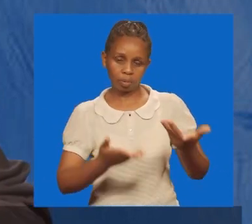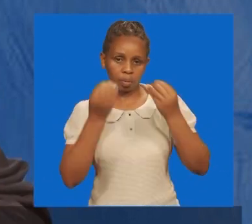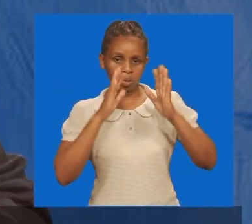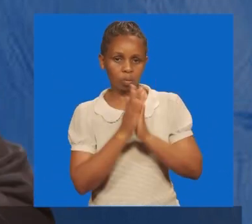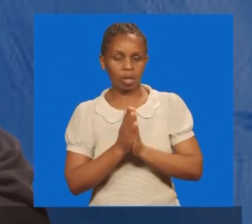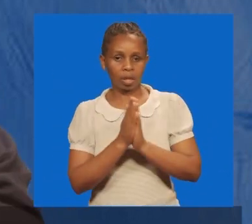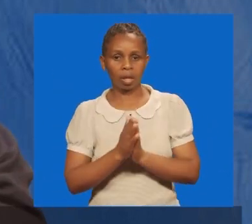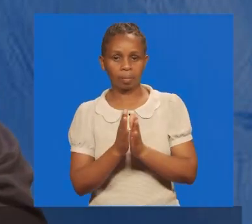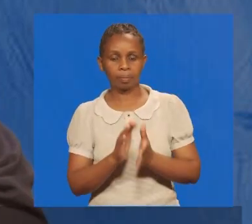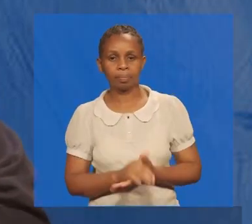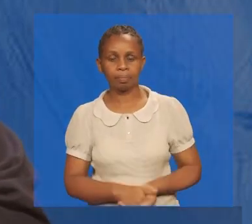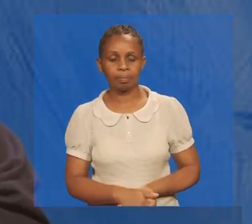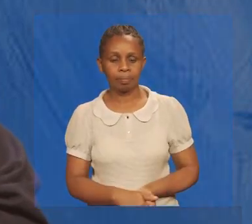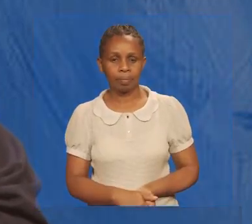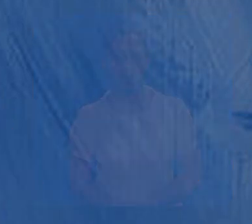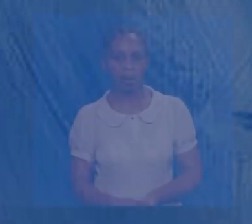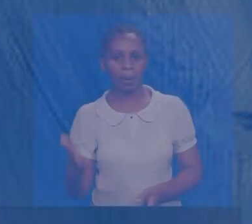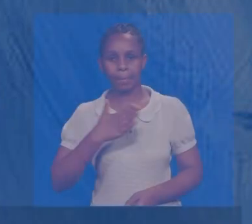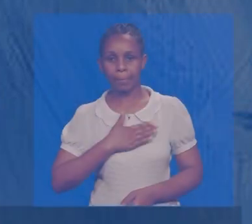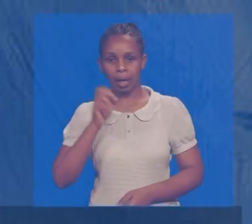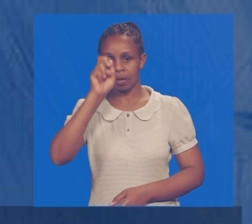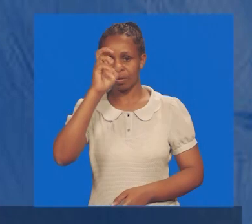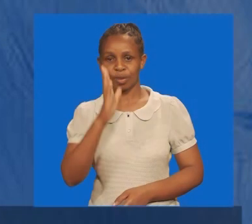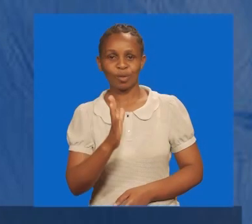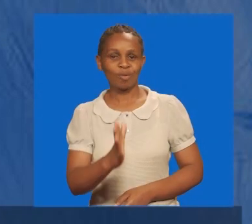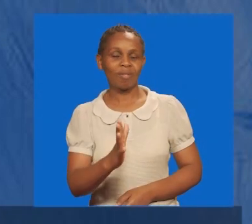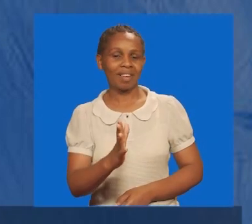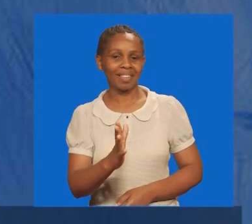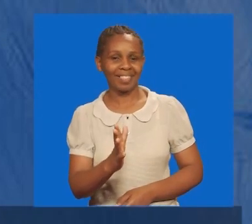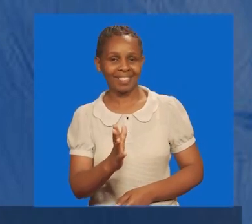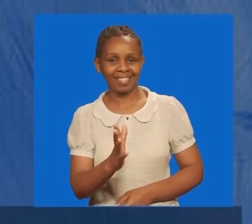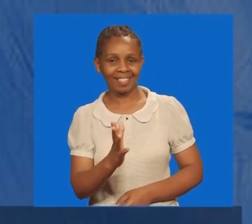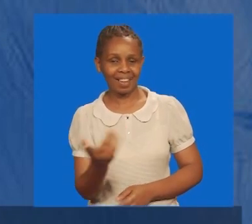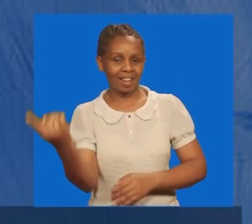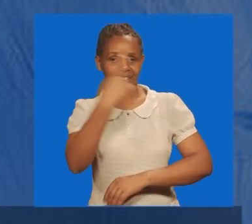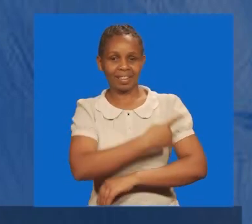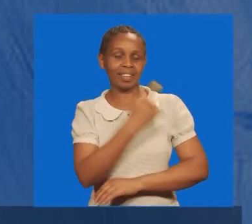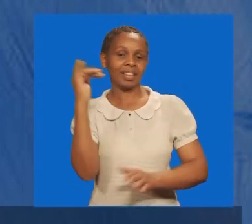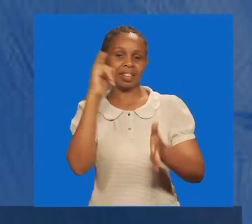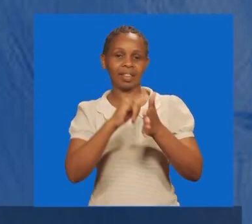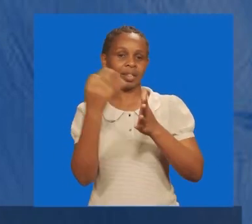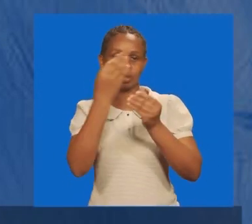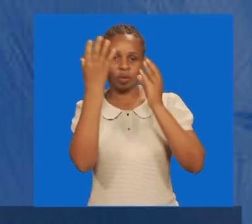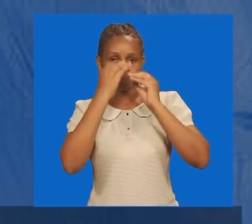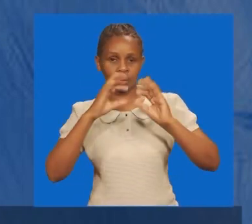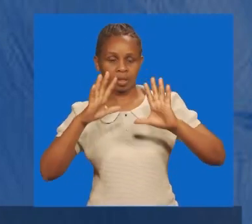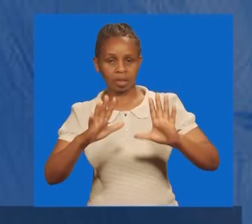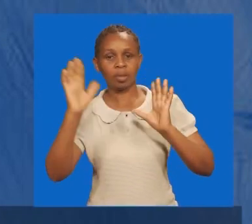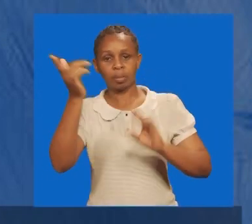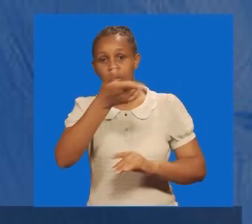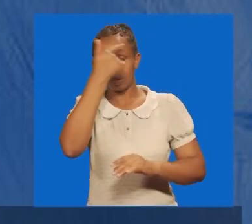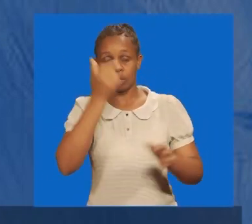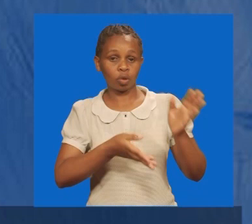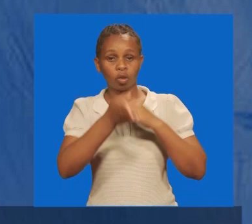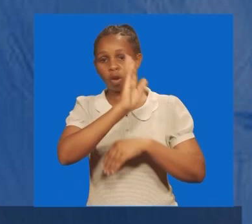Karibu, tubarikiwe, pamoja. Mpendo mtazamaji, ni siku ambayo ni ya baraka kwetu, maana